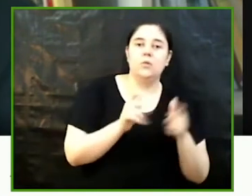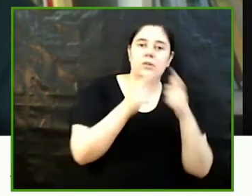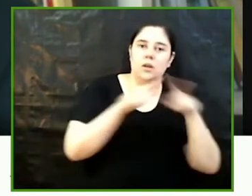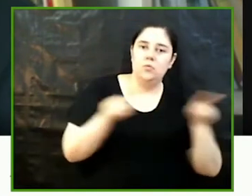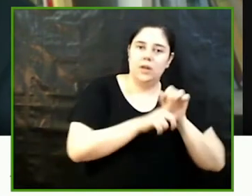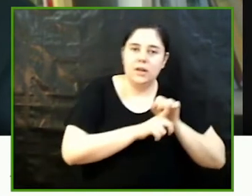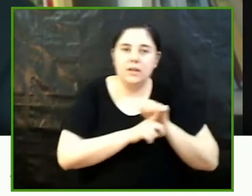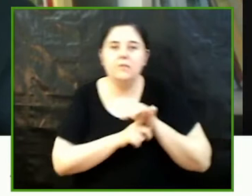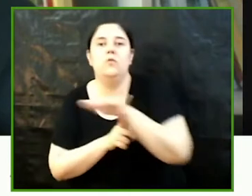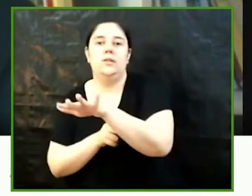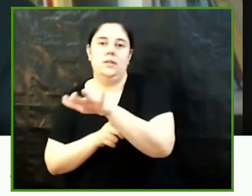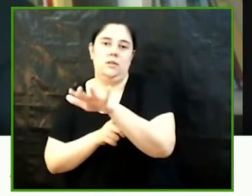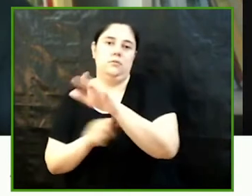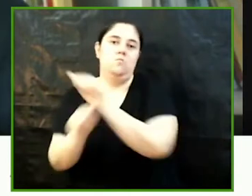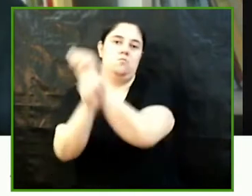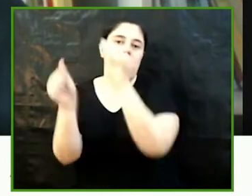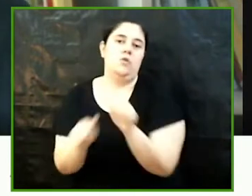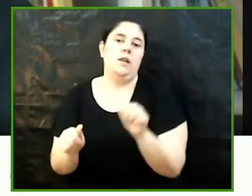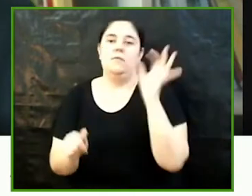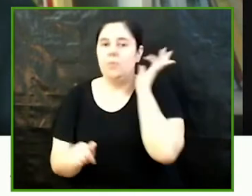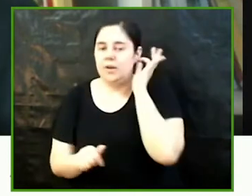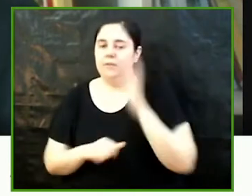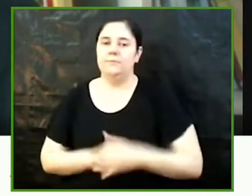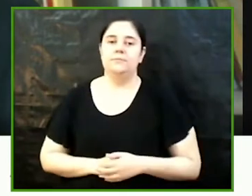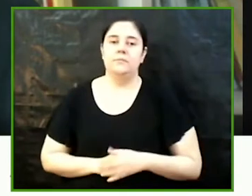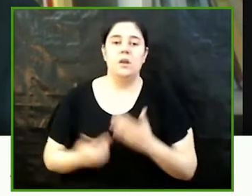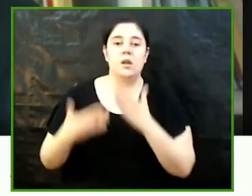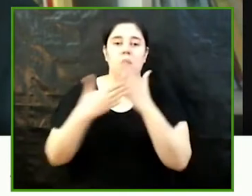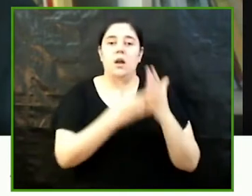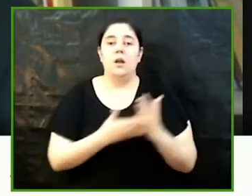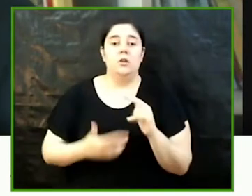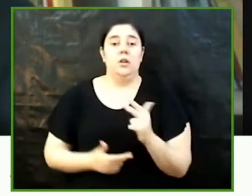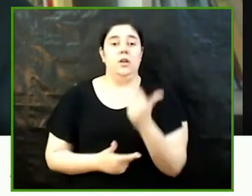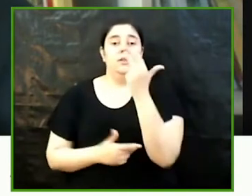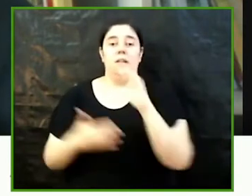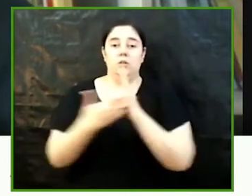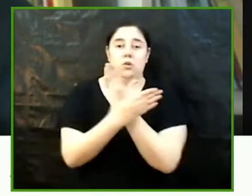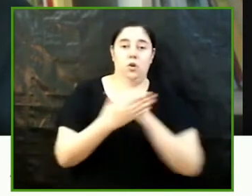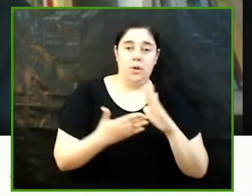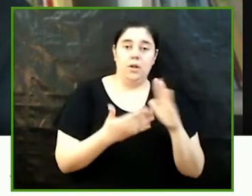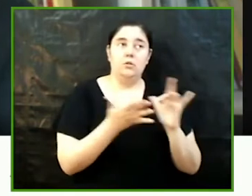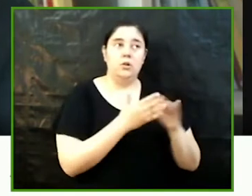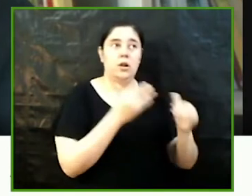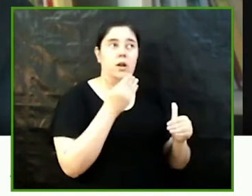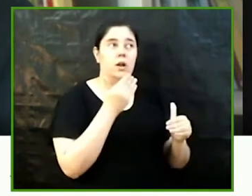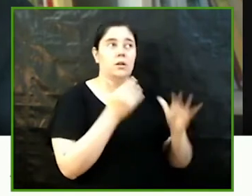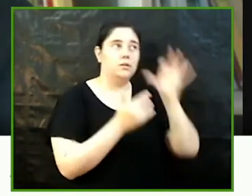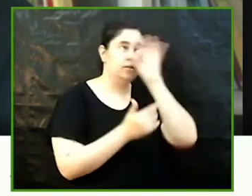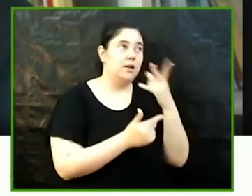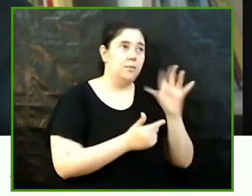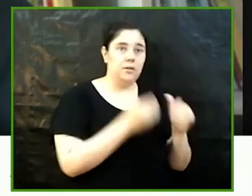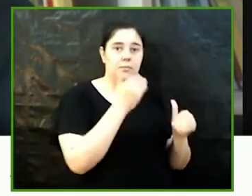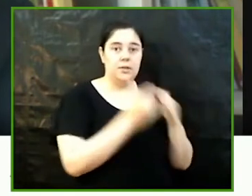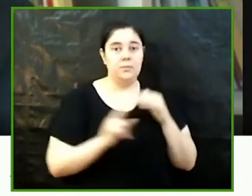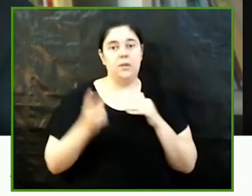reflecteix aquest model femení l'estudi l'estudi prengué com a exemple tres òperes una de principis del segle XX i dues dels anys